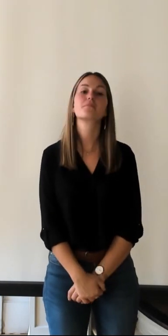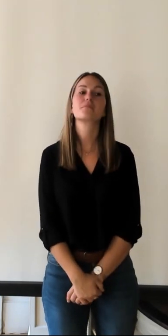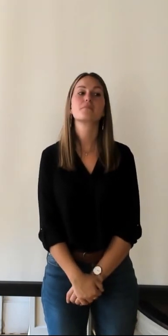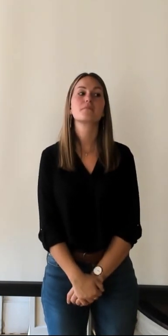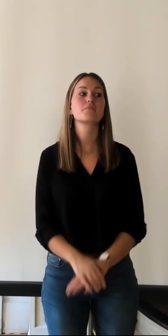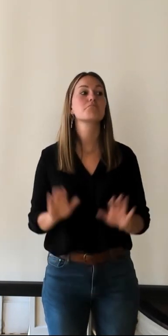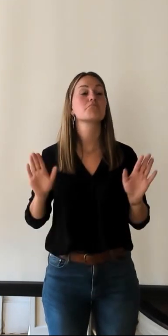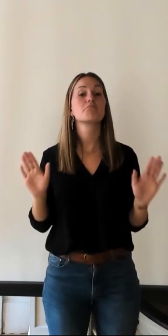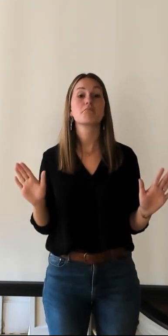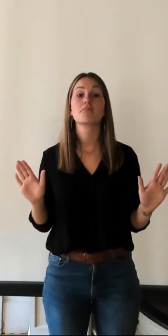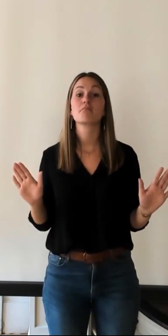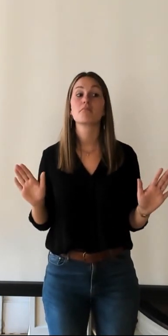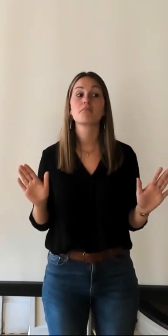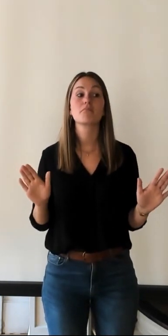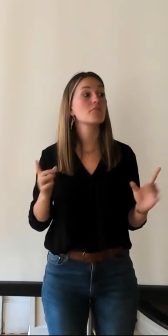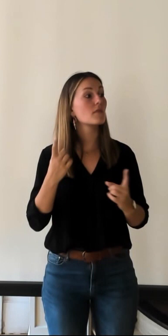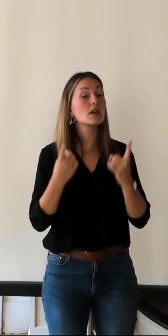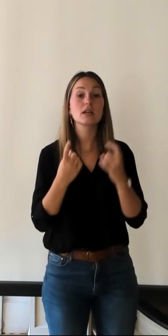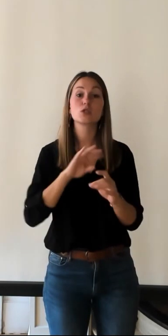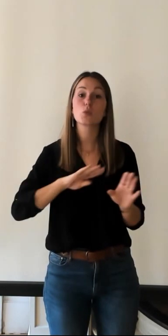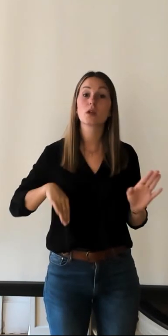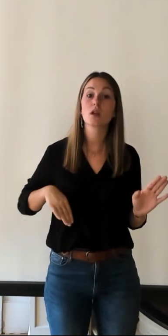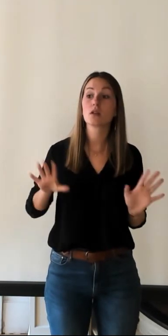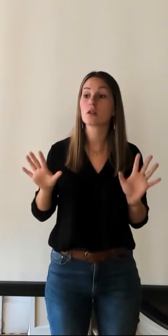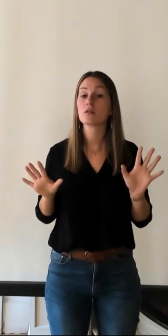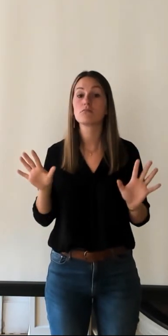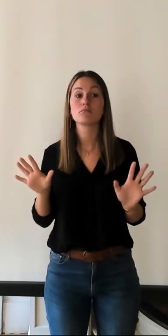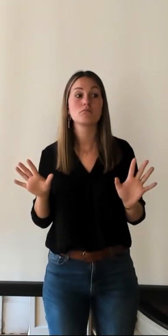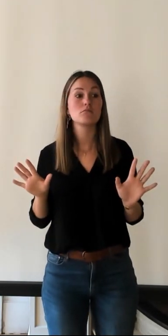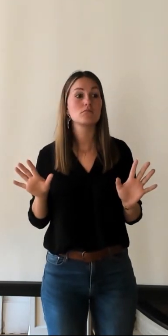qu'un veut-il poser une dernière question ou apporter un petit complément